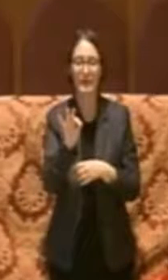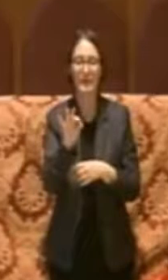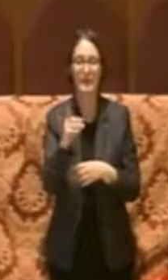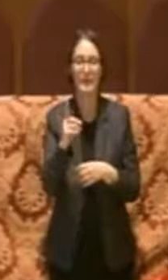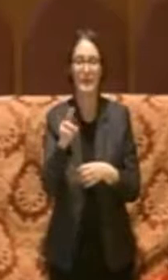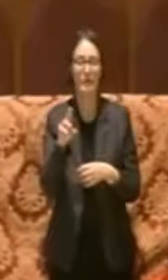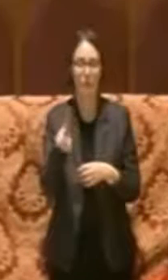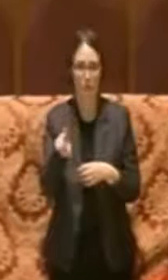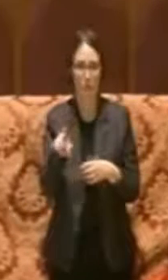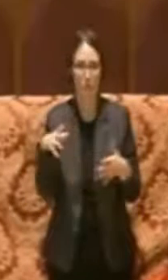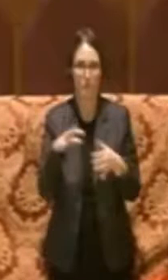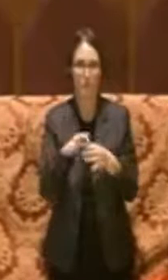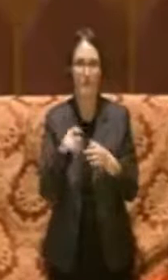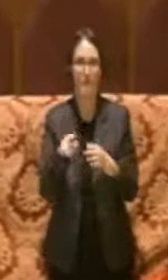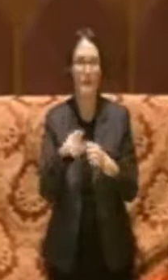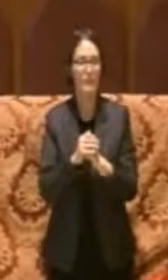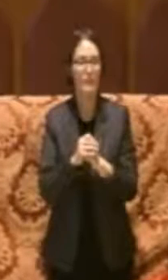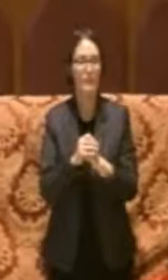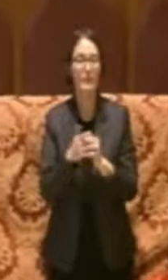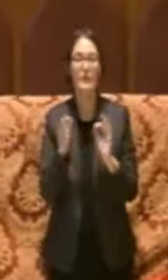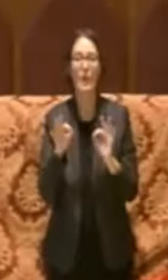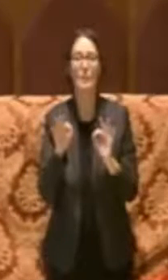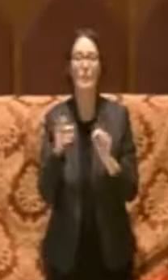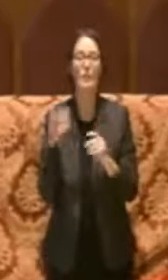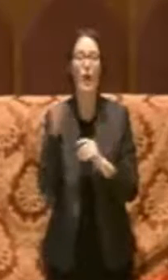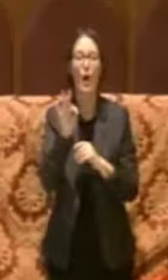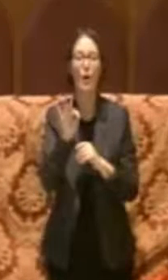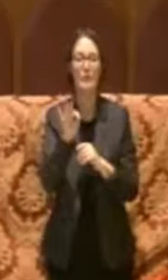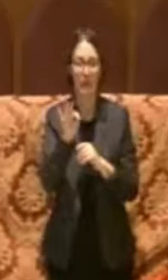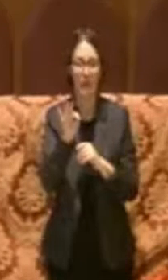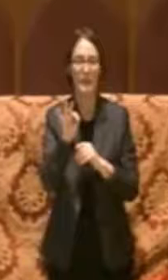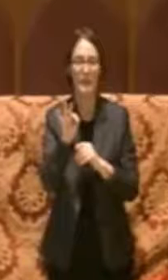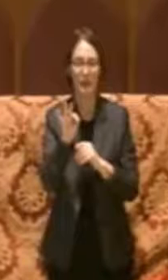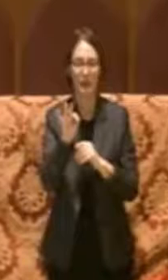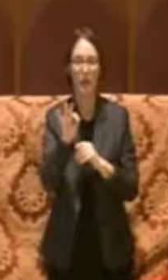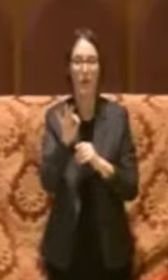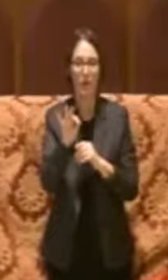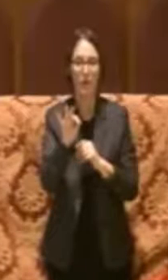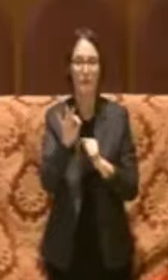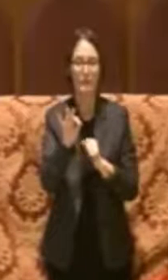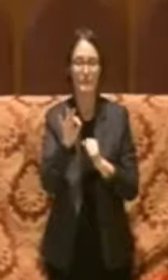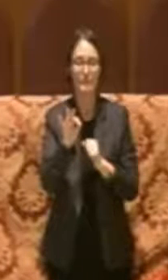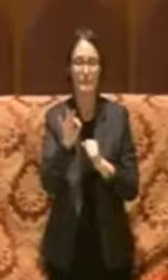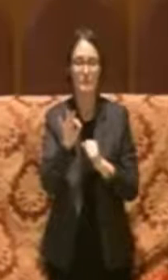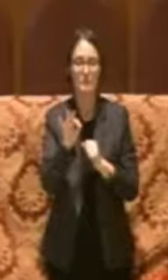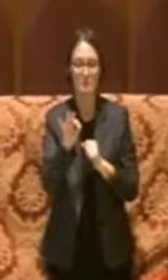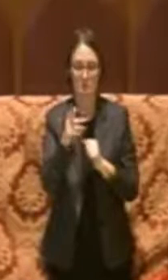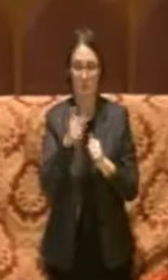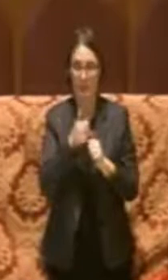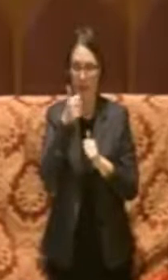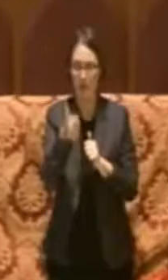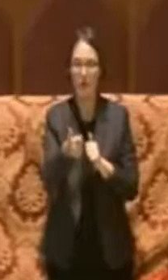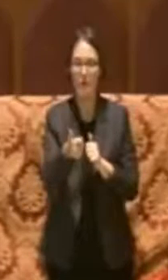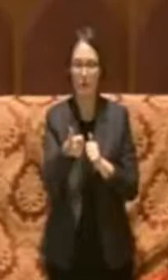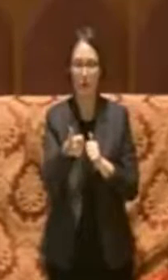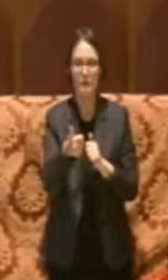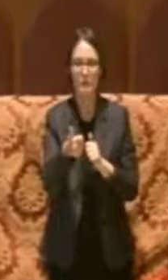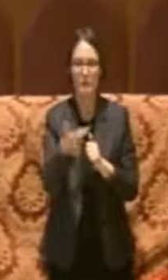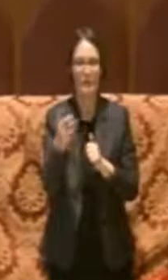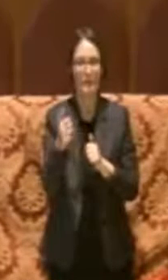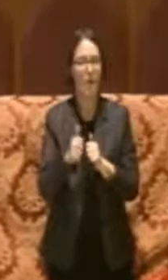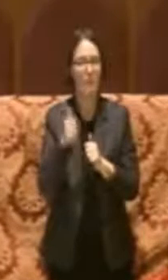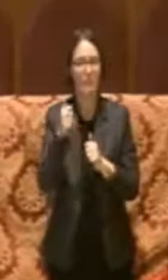e in particolare a quello di istituire il prossimo anno per la prima